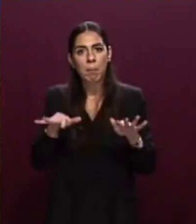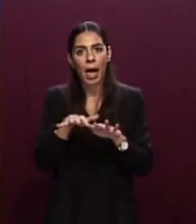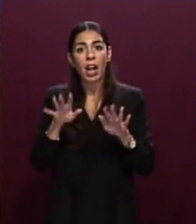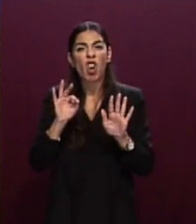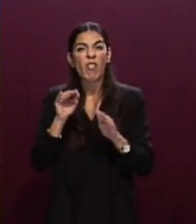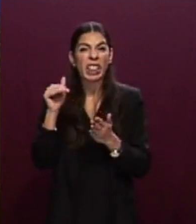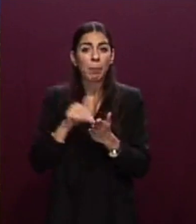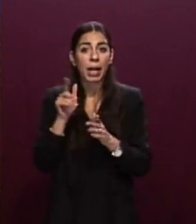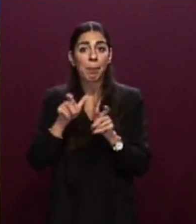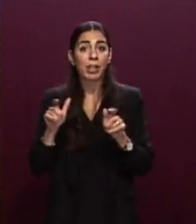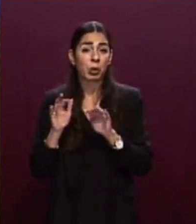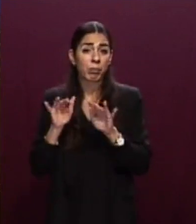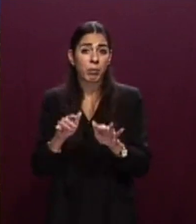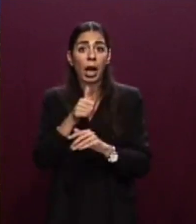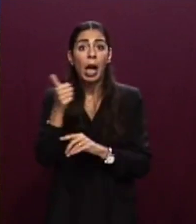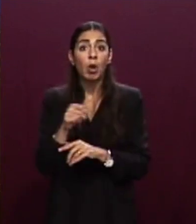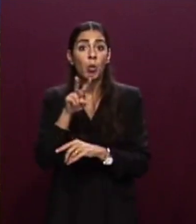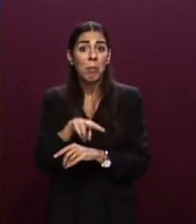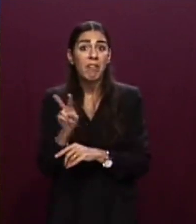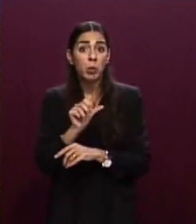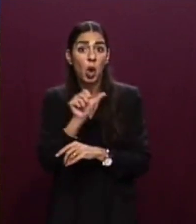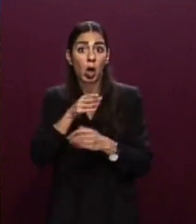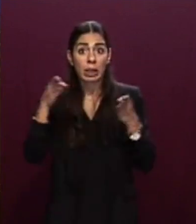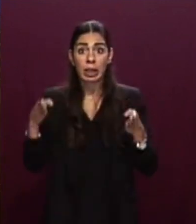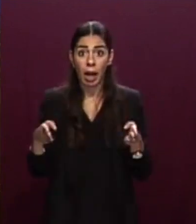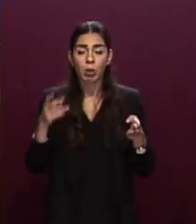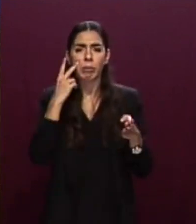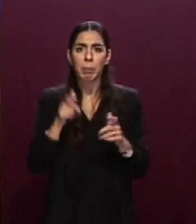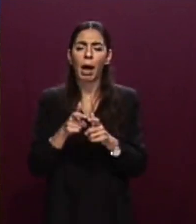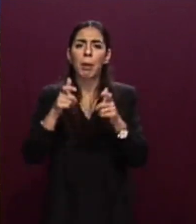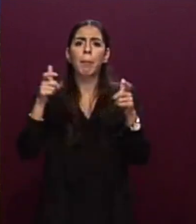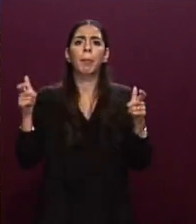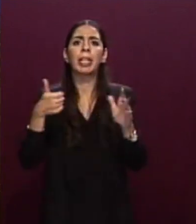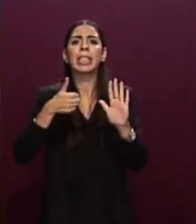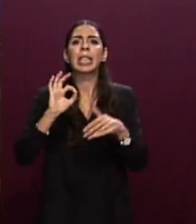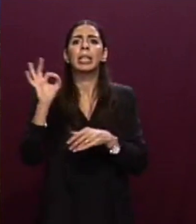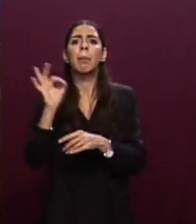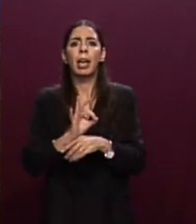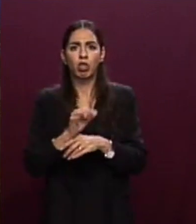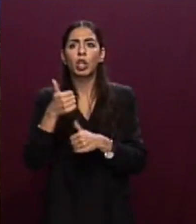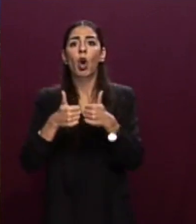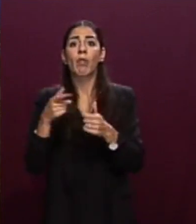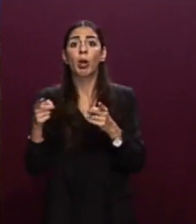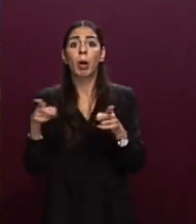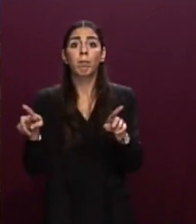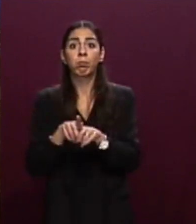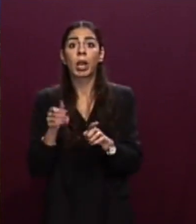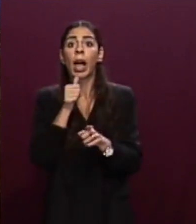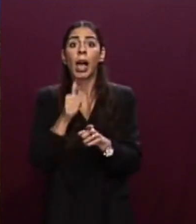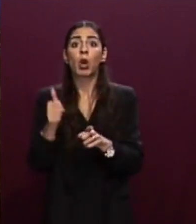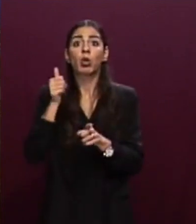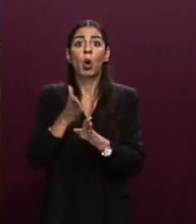2022 mostrano un aumento di circa il 60% rispetto allo stesso periodo del 2021,